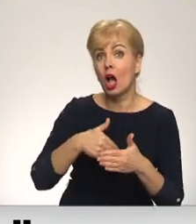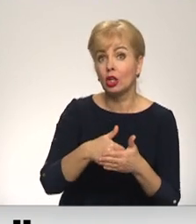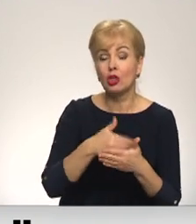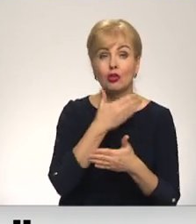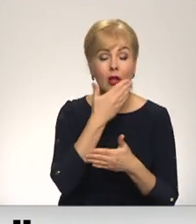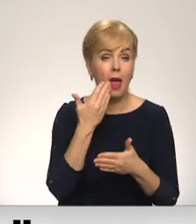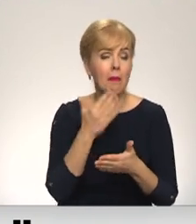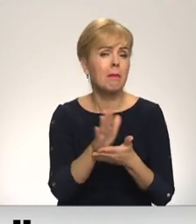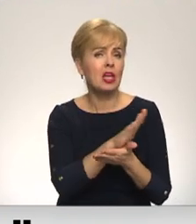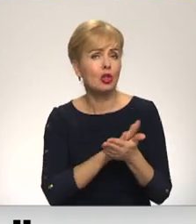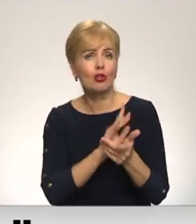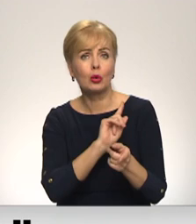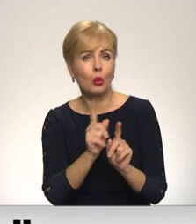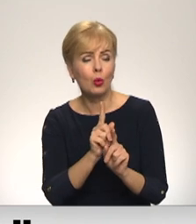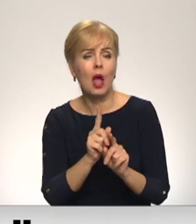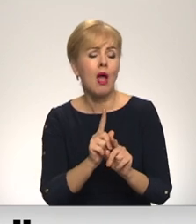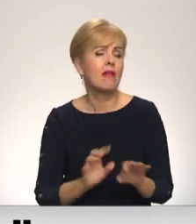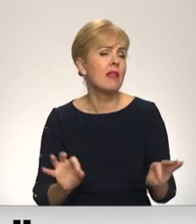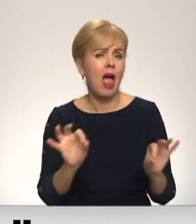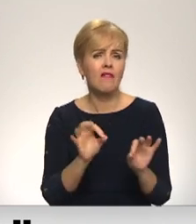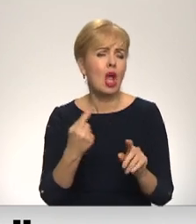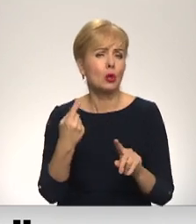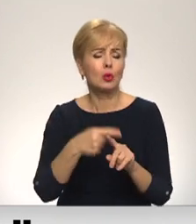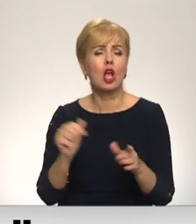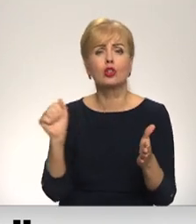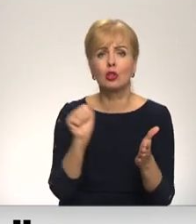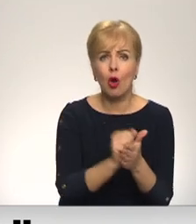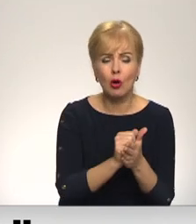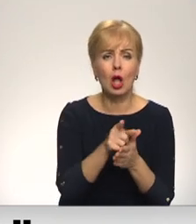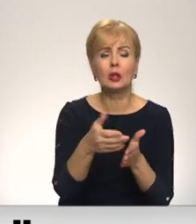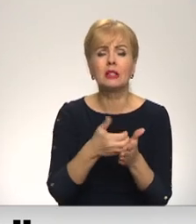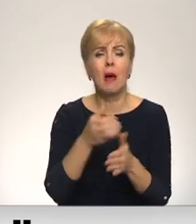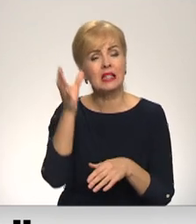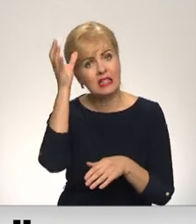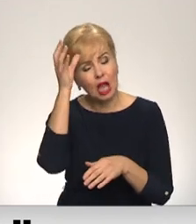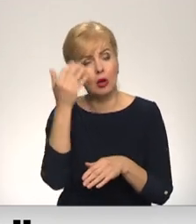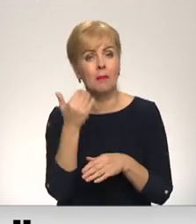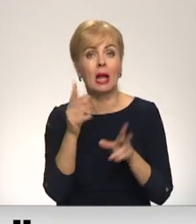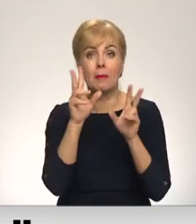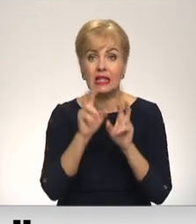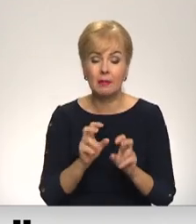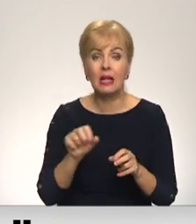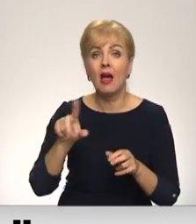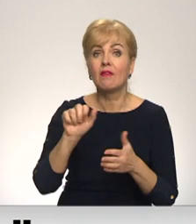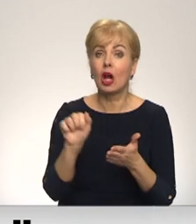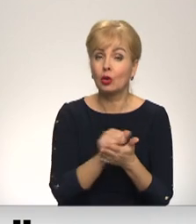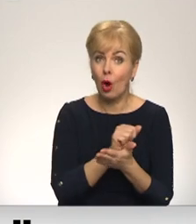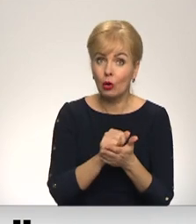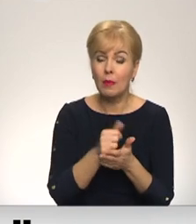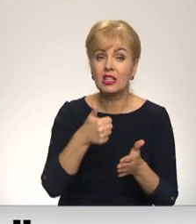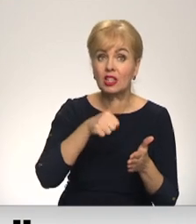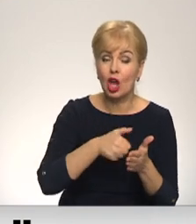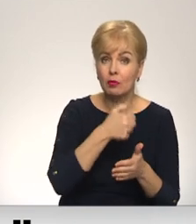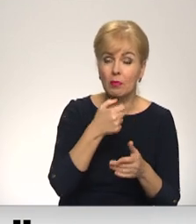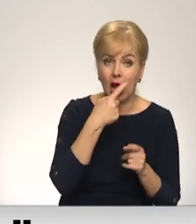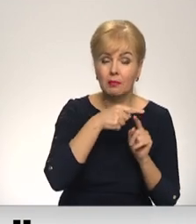tikuši netūkoti, ne publicēt, neizmantot zinātneskiem mērķiem tātad izpētē. Un vairāki dokumenti no 16. līdz